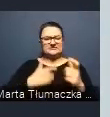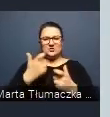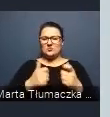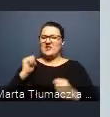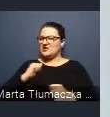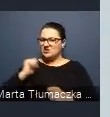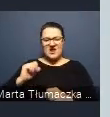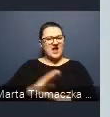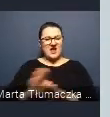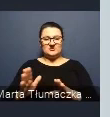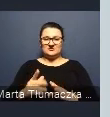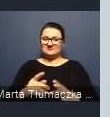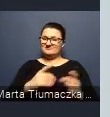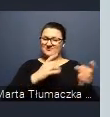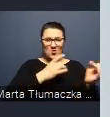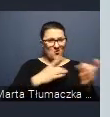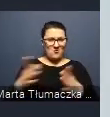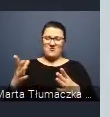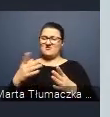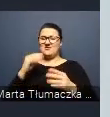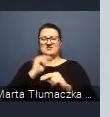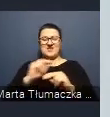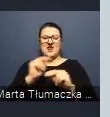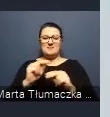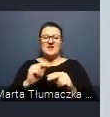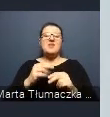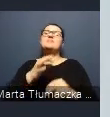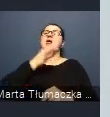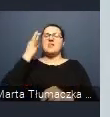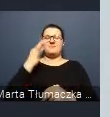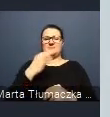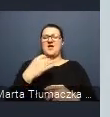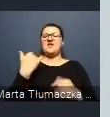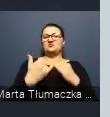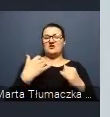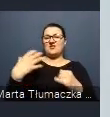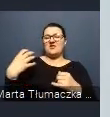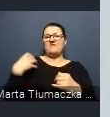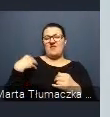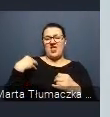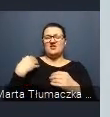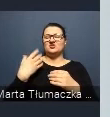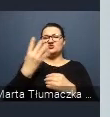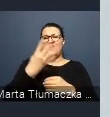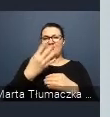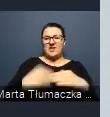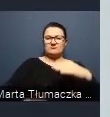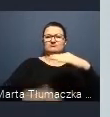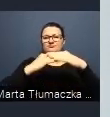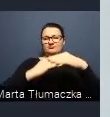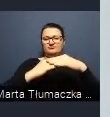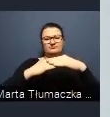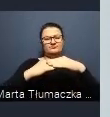jak najszybciej się da, optymalnie przed ukończeniem przez dziecko czwartego roku życia. No i ważne jest, żeby w programie były